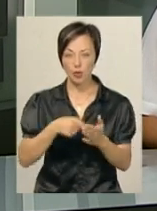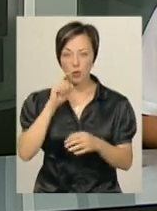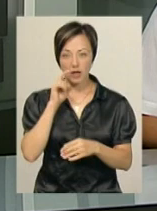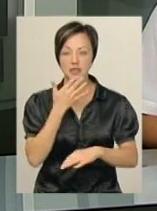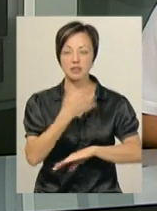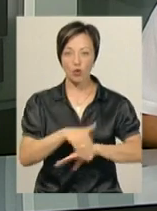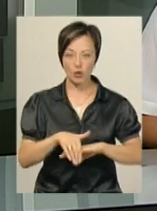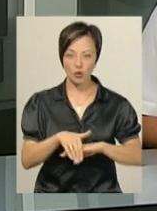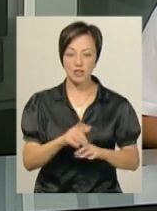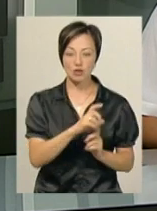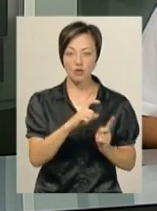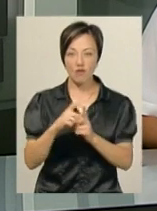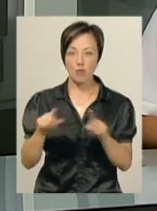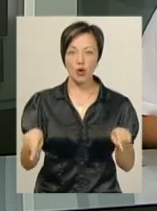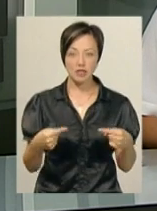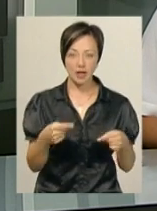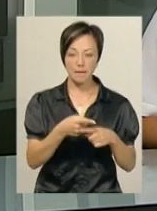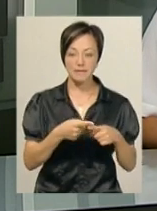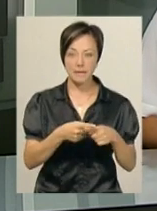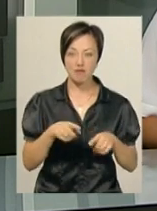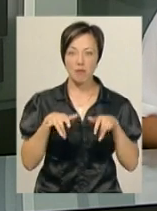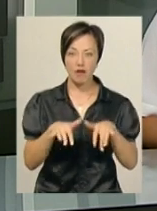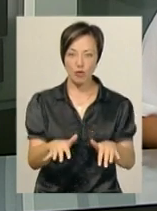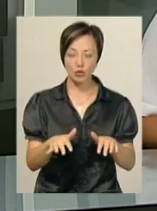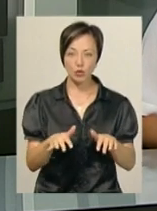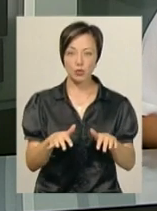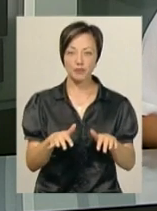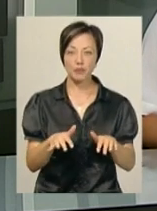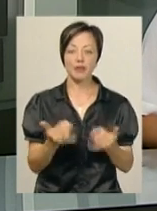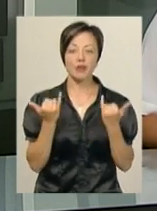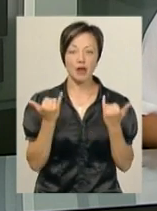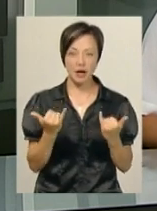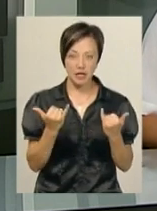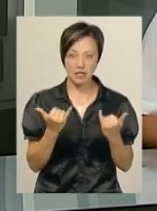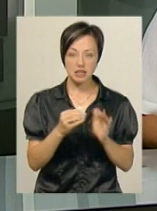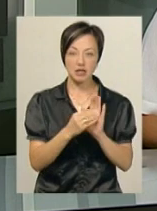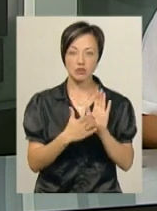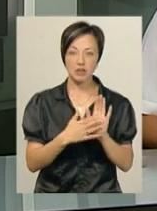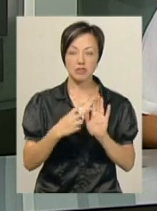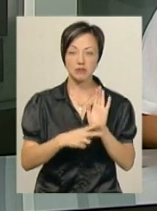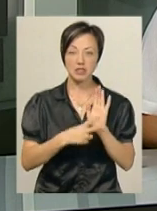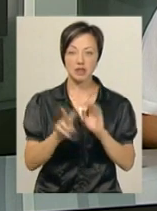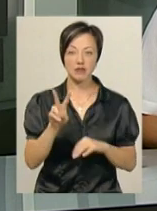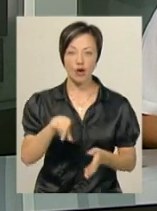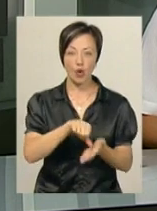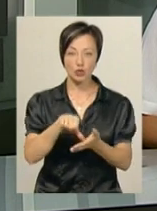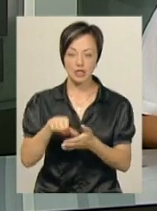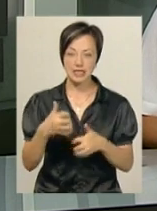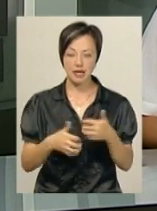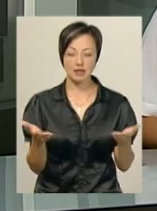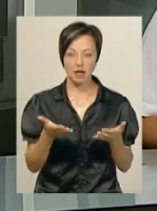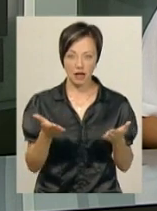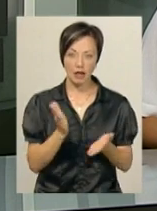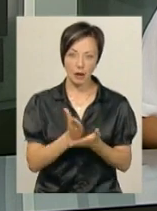але й за кордону. За словами організатора півмарафону Вікторії Сидорук, наразі на забіг зареєструвалися 72 учасники, серед